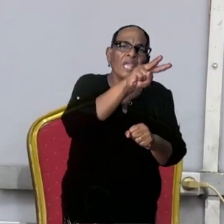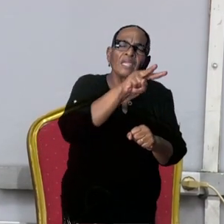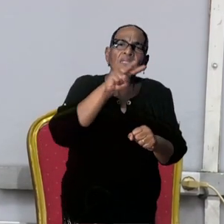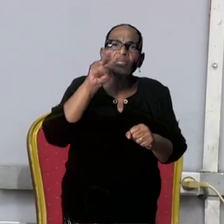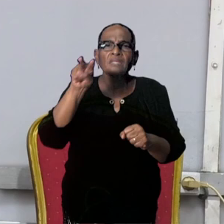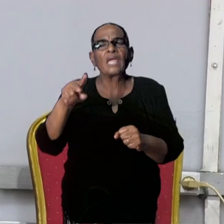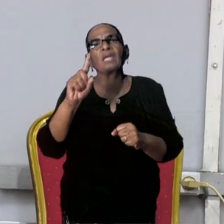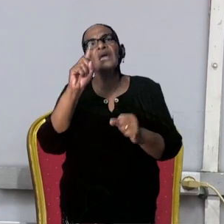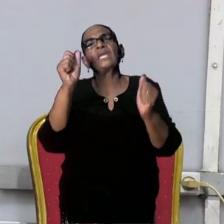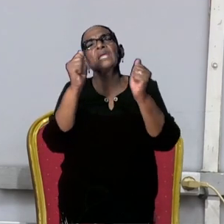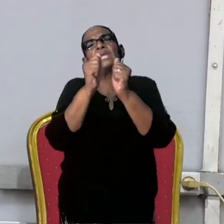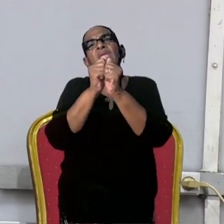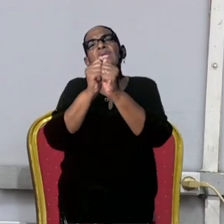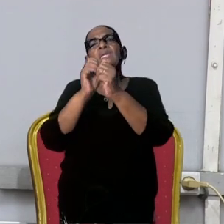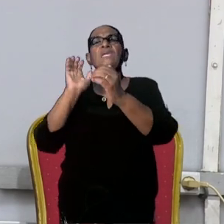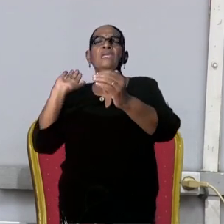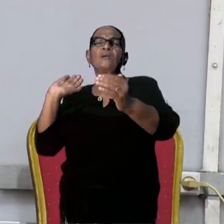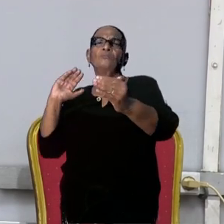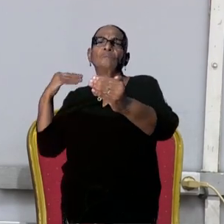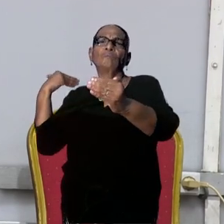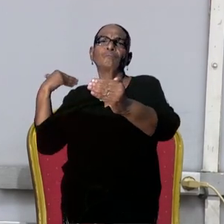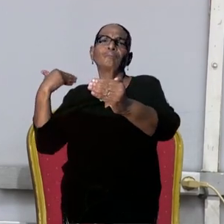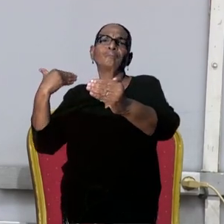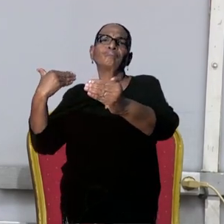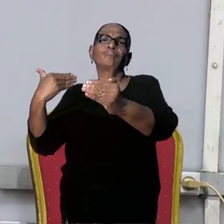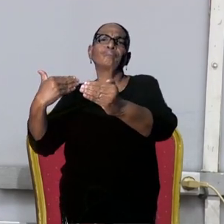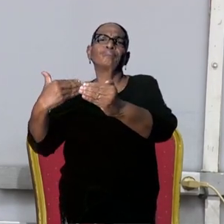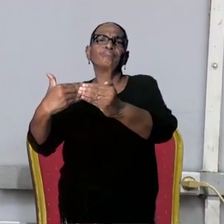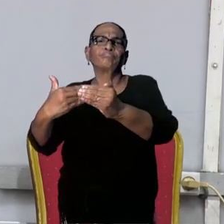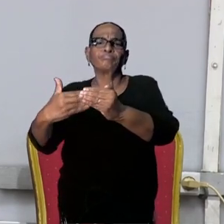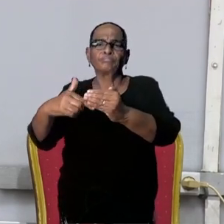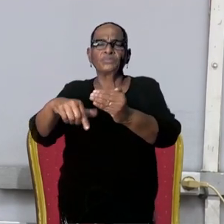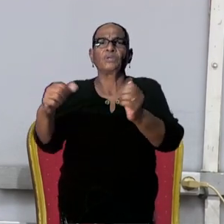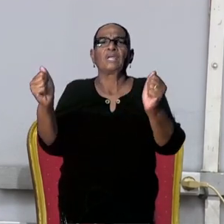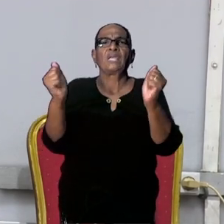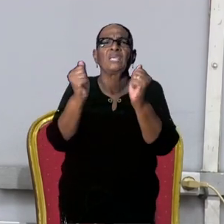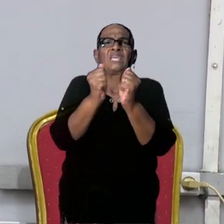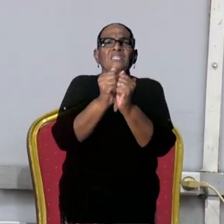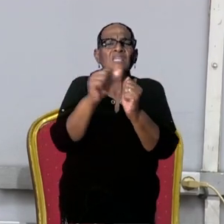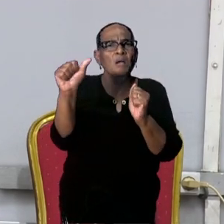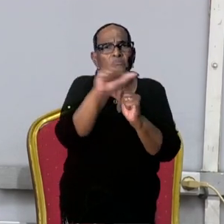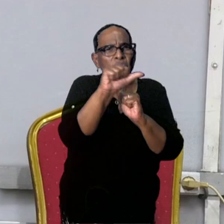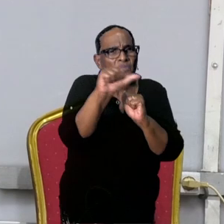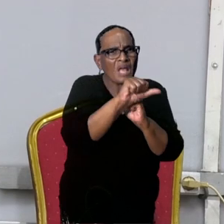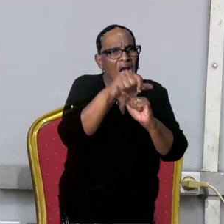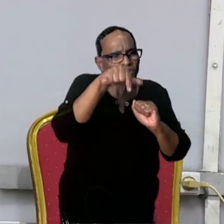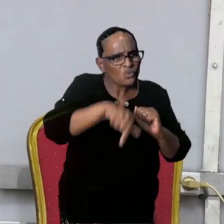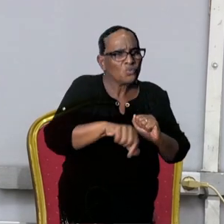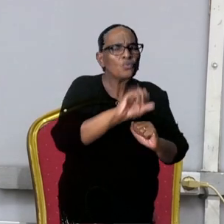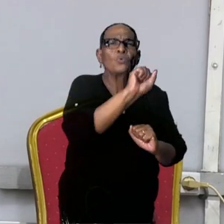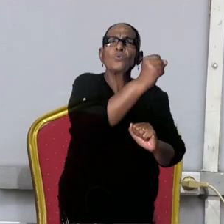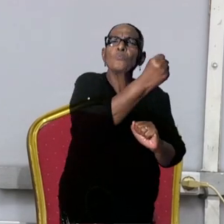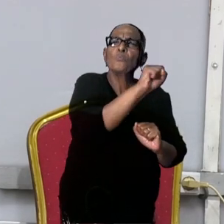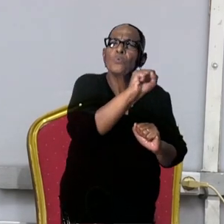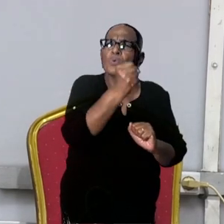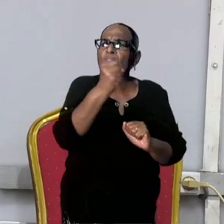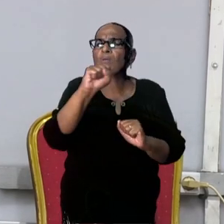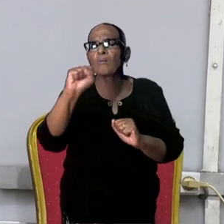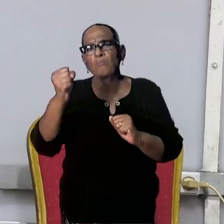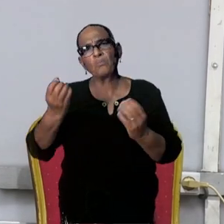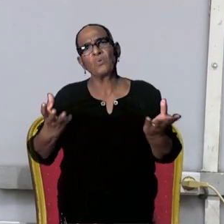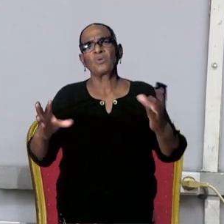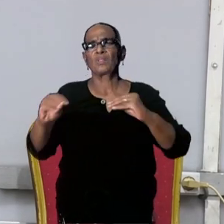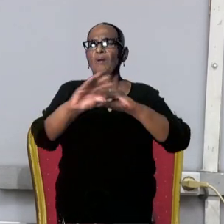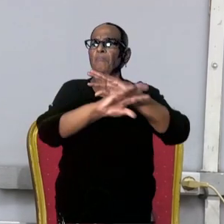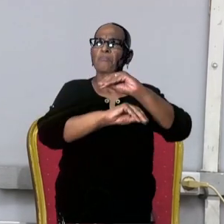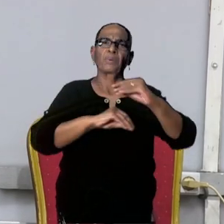nu, bijna een jaar later, om dat te verbeteren? Of gaan we blijven horen dat het moeilijk is? En dat we gesprekken voeren en dat we voor de